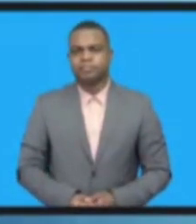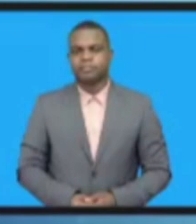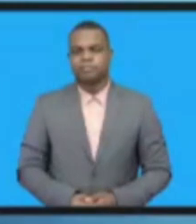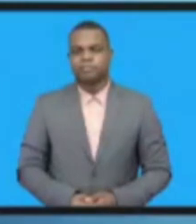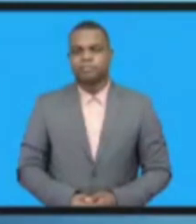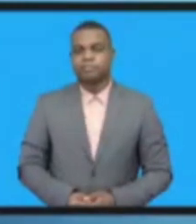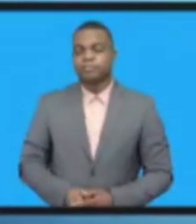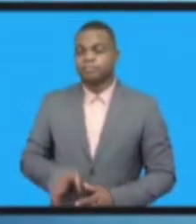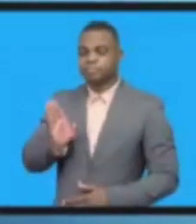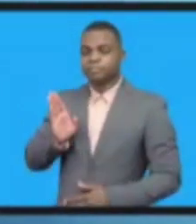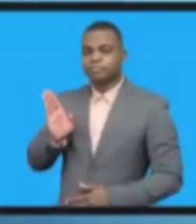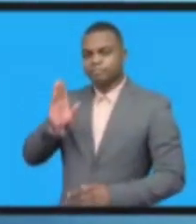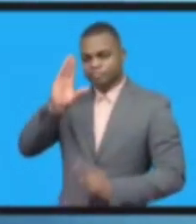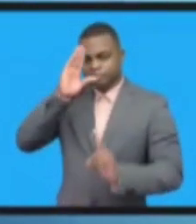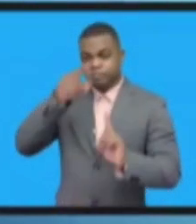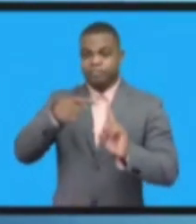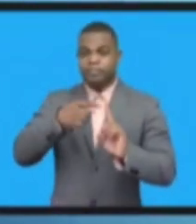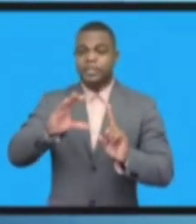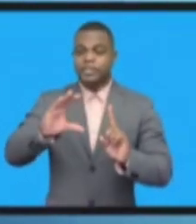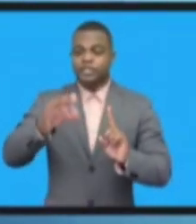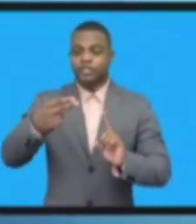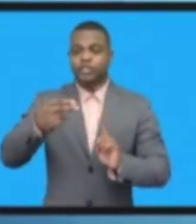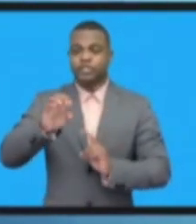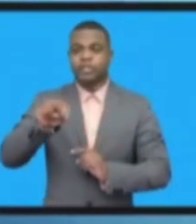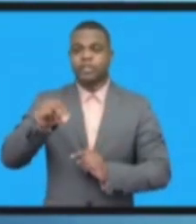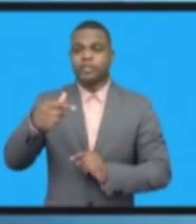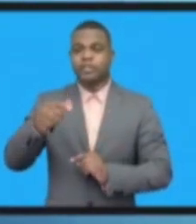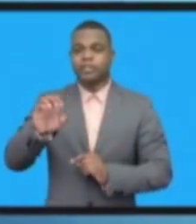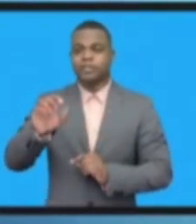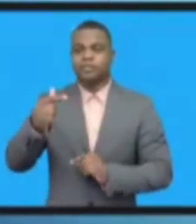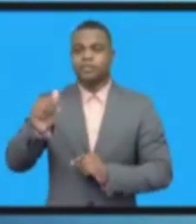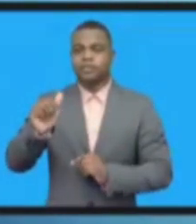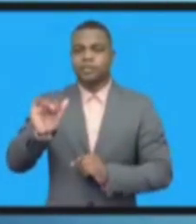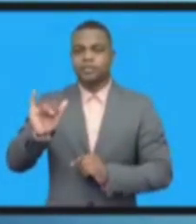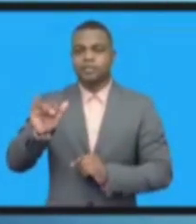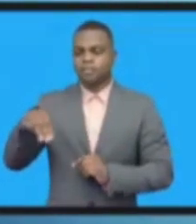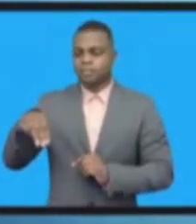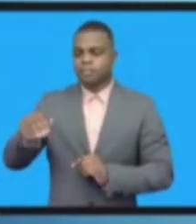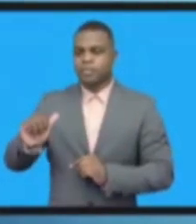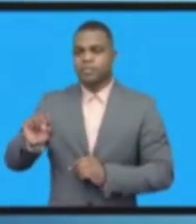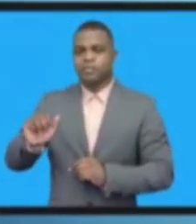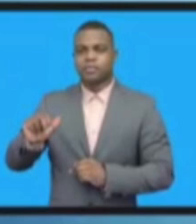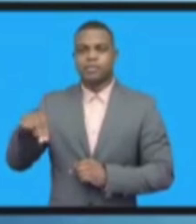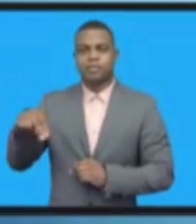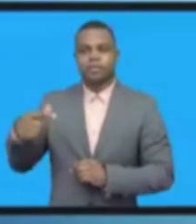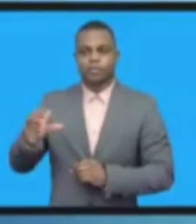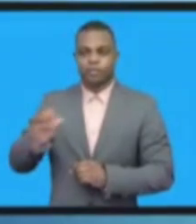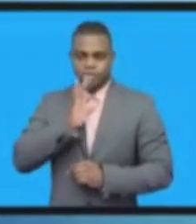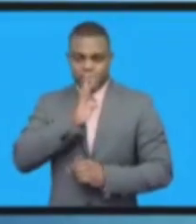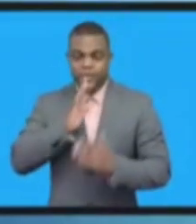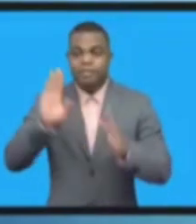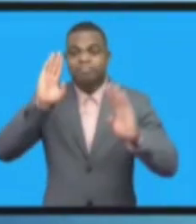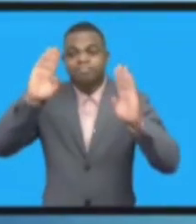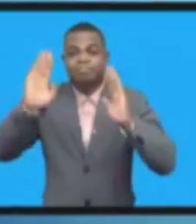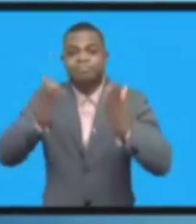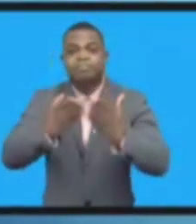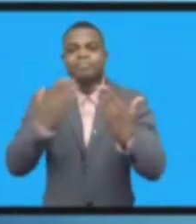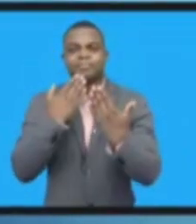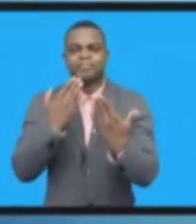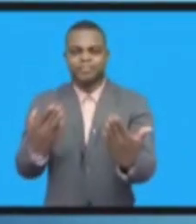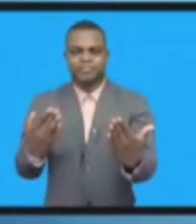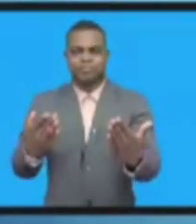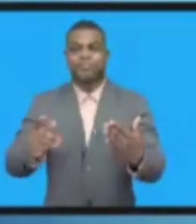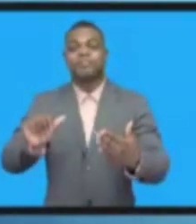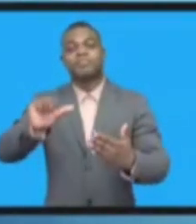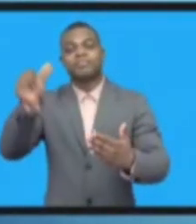Прежде всего, хочу попросить всех спикеров, которые участвуют в церемонии открытия, присоединиться ко мне, выйти на сцену и занять здесь